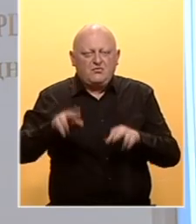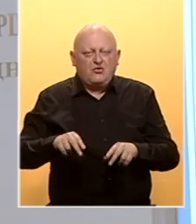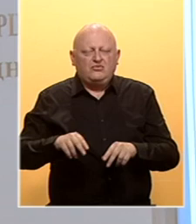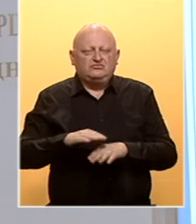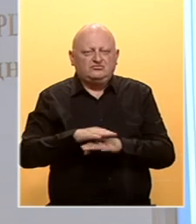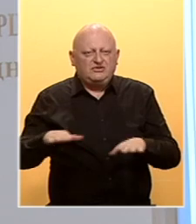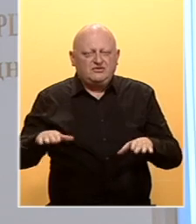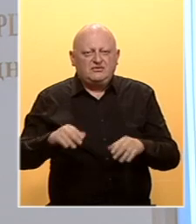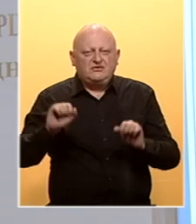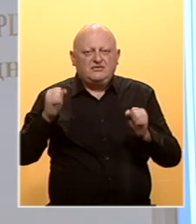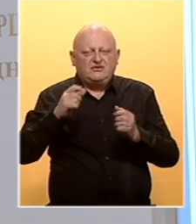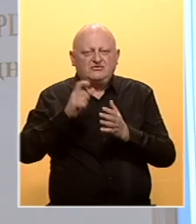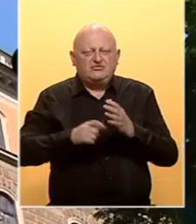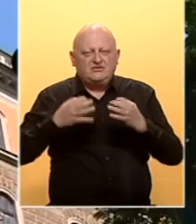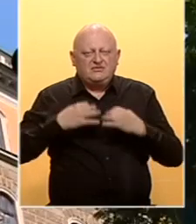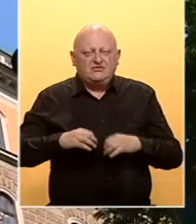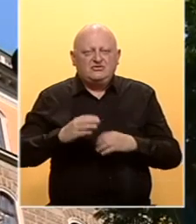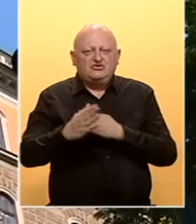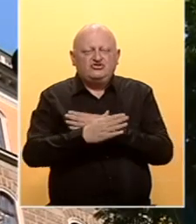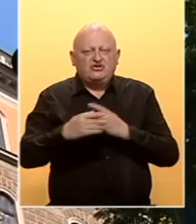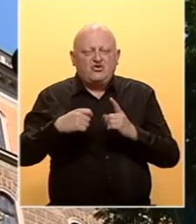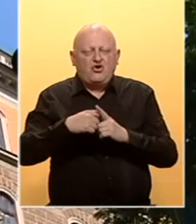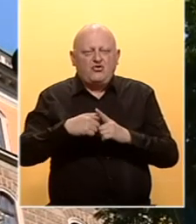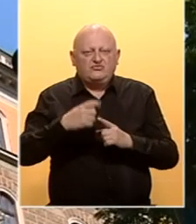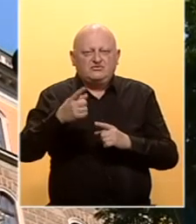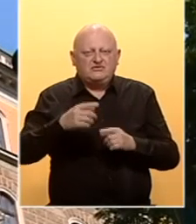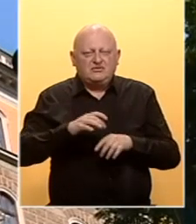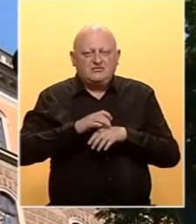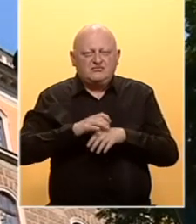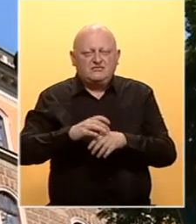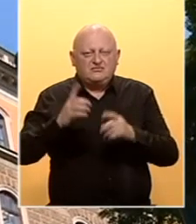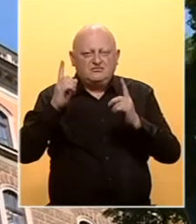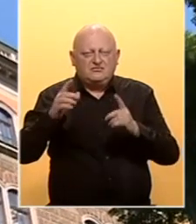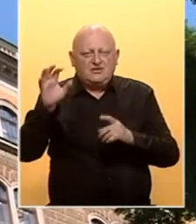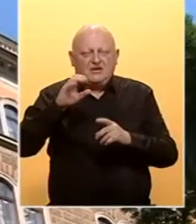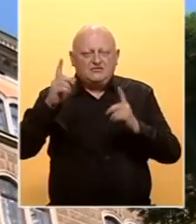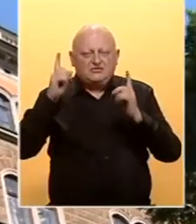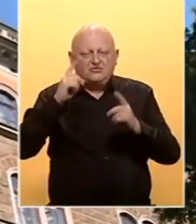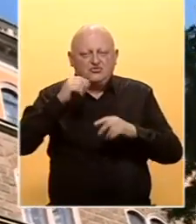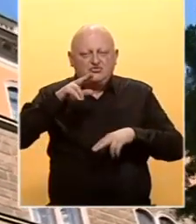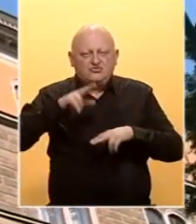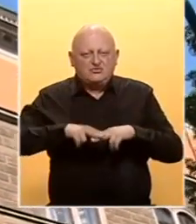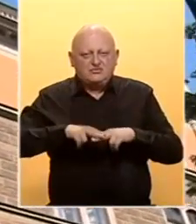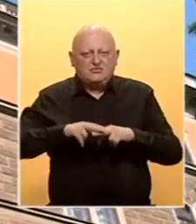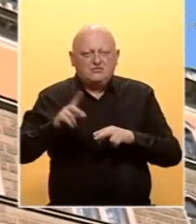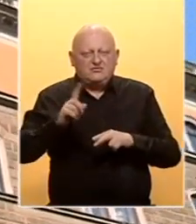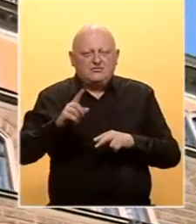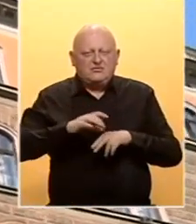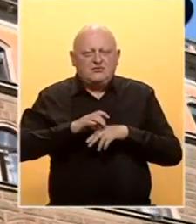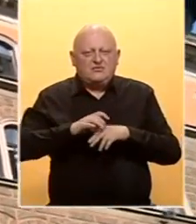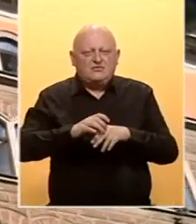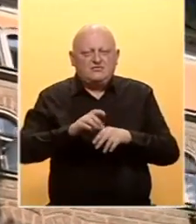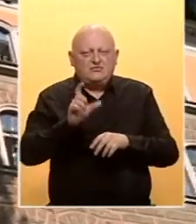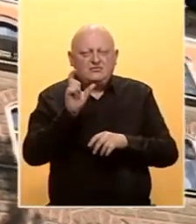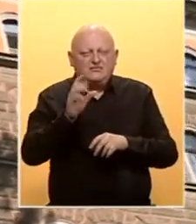bude. Reagovaju član predsjedništva Željko Komšić. Kaže da implementacije presuda Evropskog suda za ljudska prava neminovno vode ka